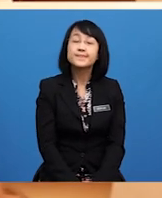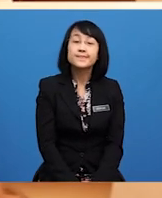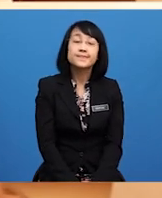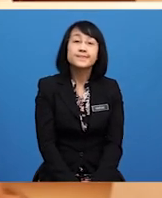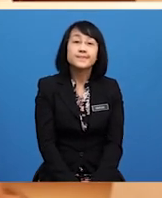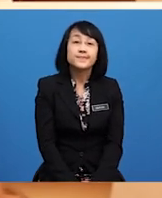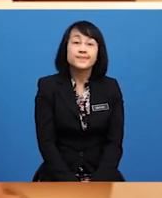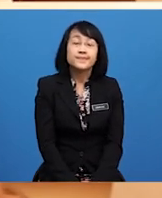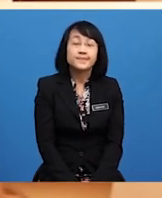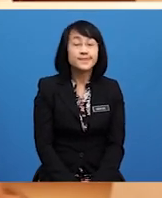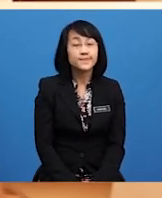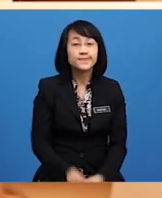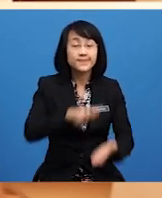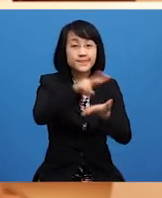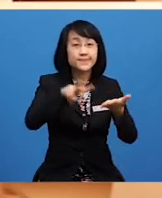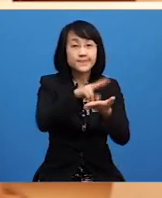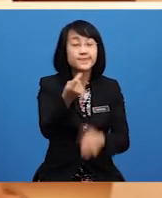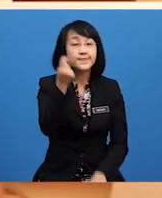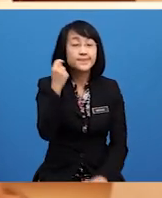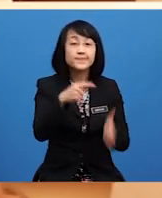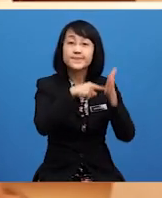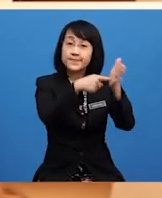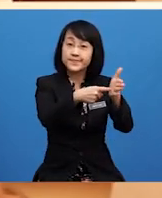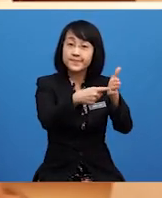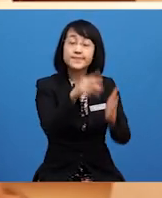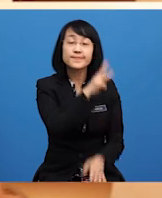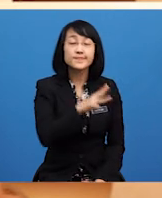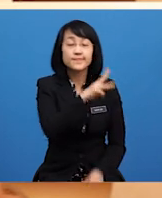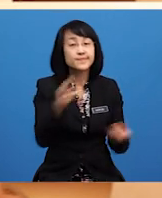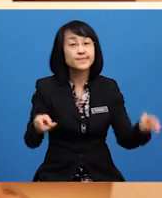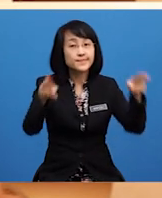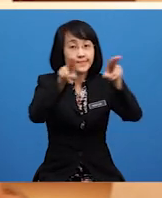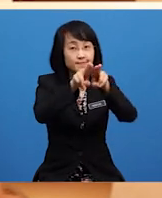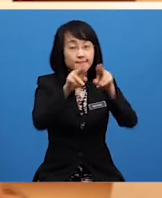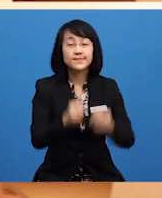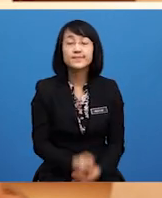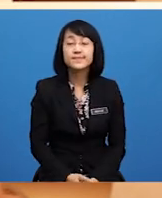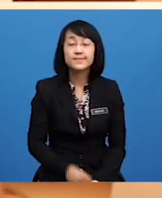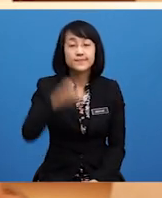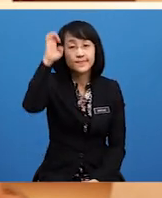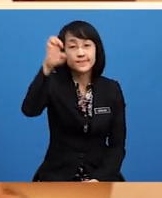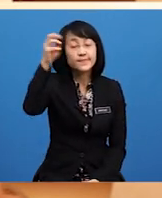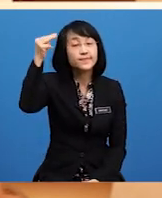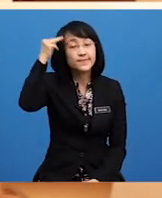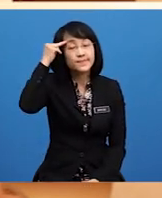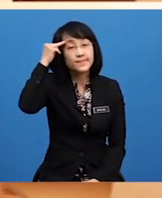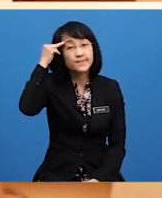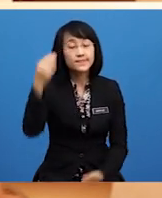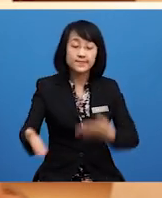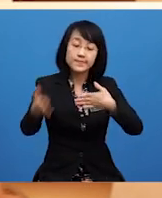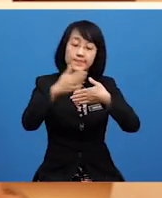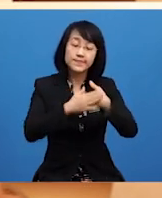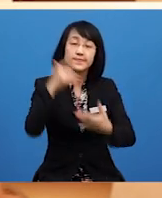Keratan video tadi Memaparkan Watak utama Iaitu Encik Muhammad Pulang